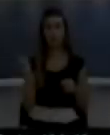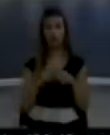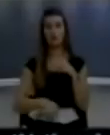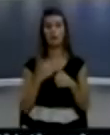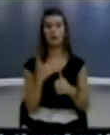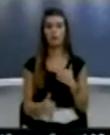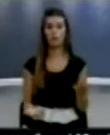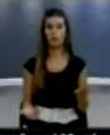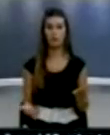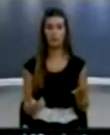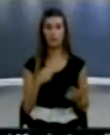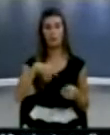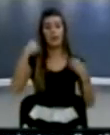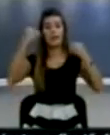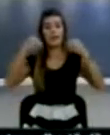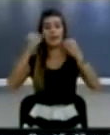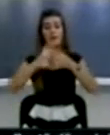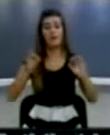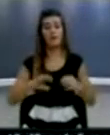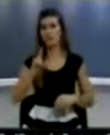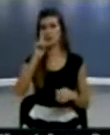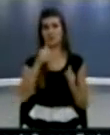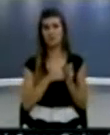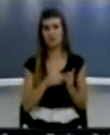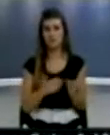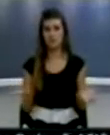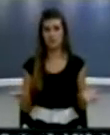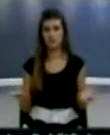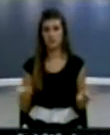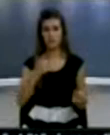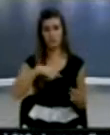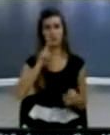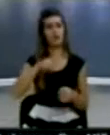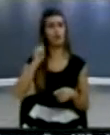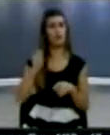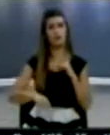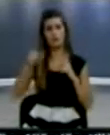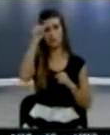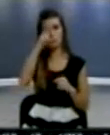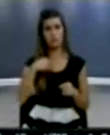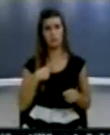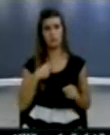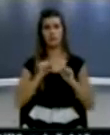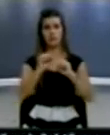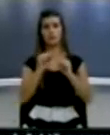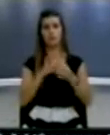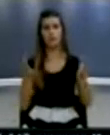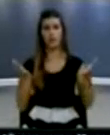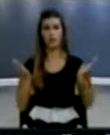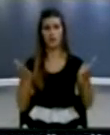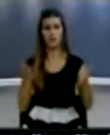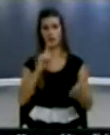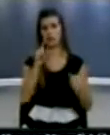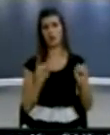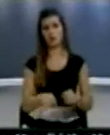Nuk kemi nevoj për retorika që Gjoja nuk po e dënojk me ne gjenosidin sërbë në Kosovë Unë refuzoj këte akutu Nuk është